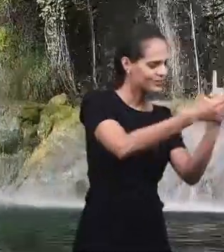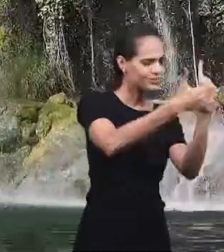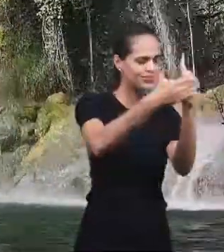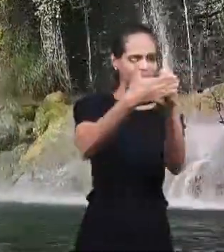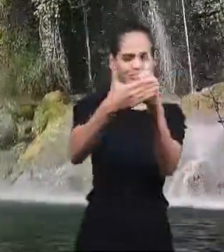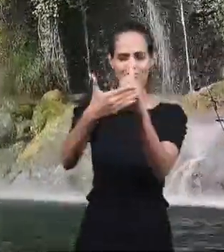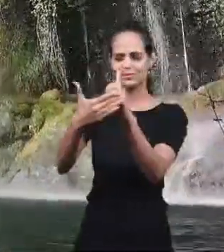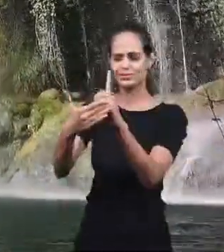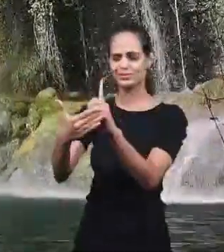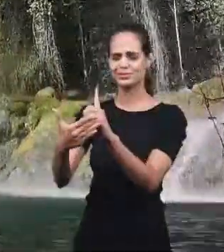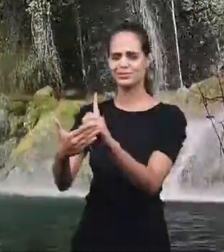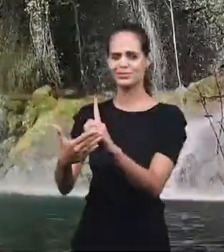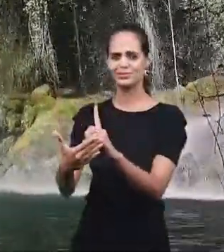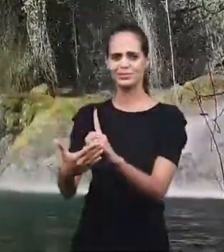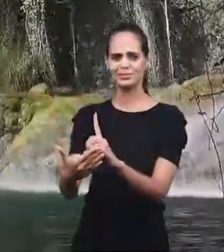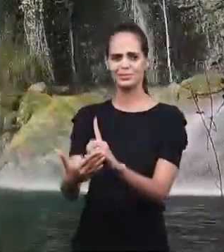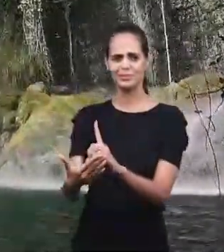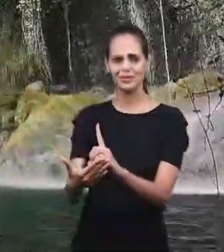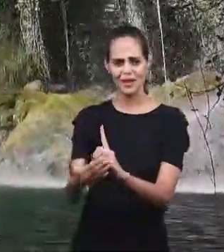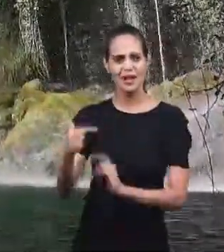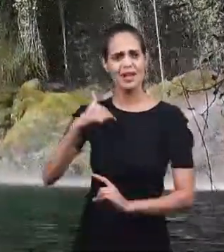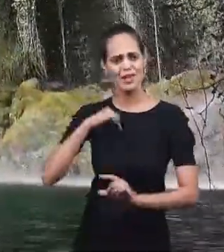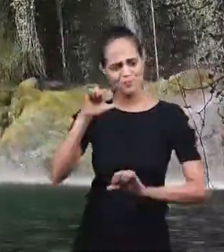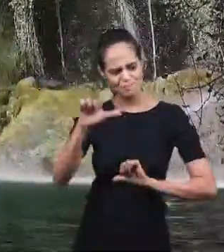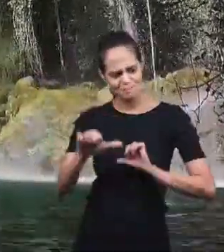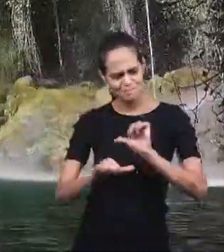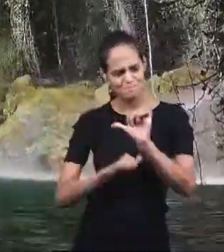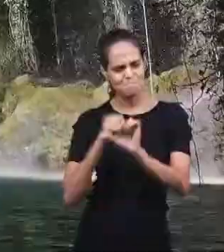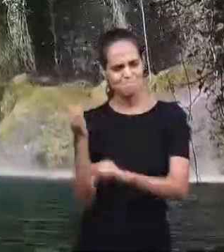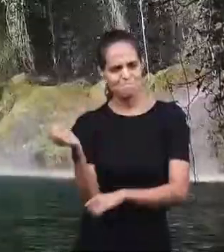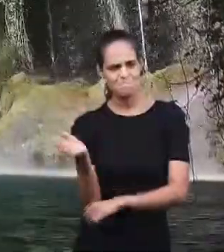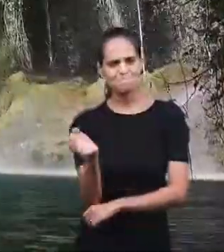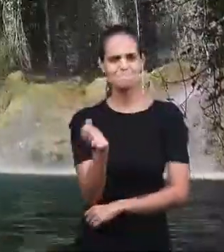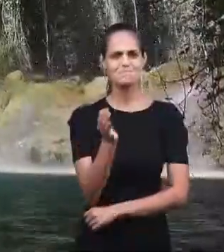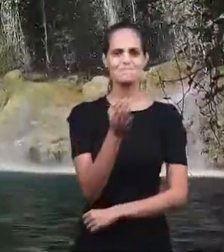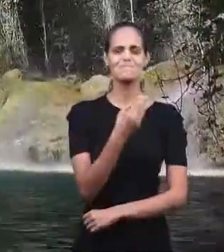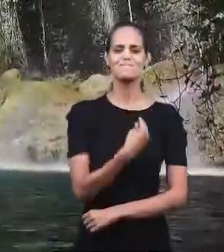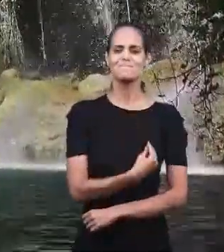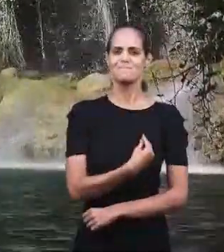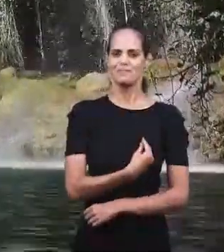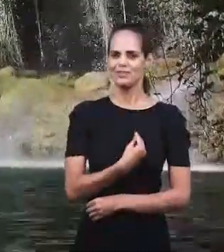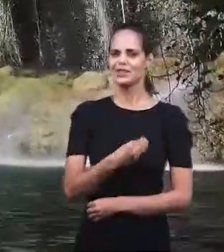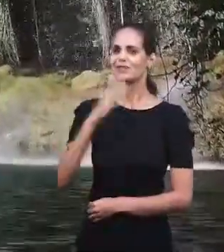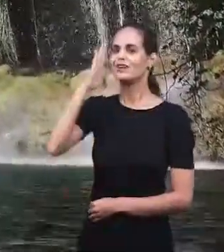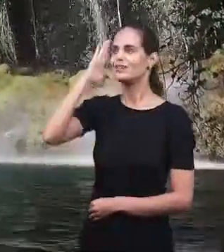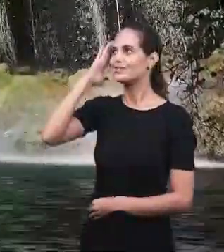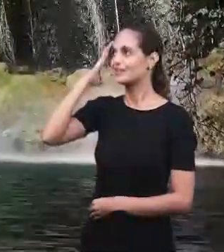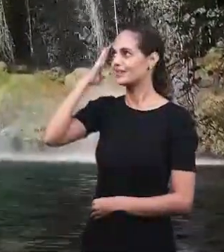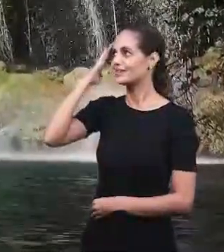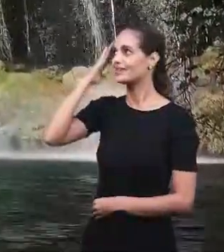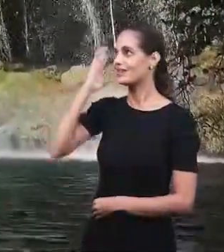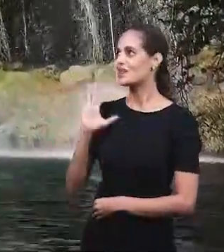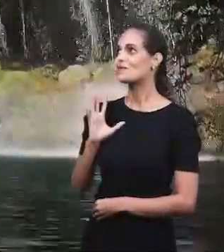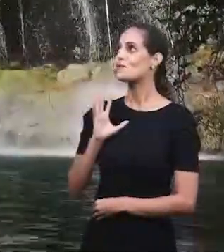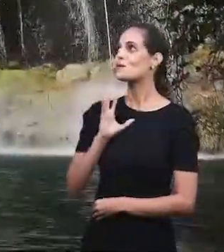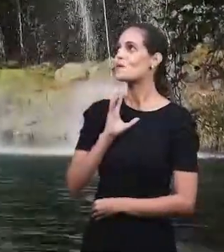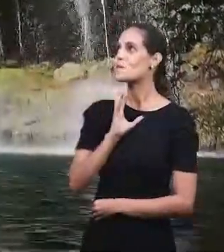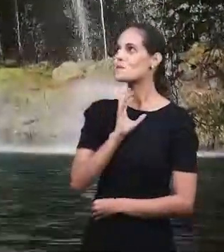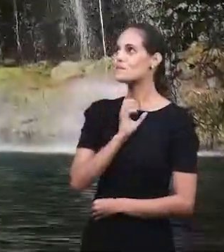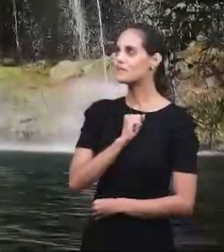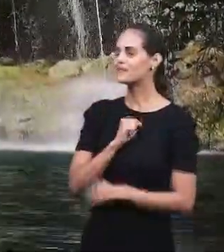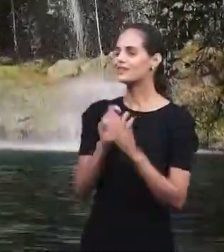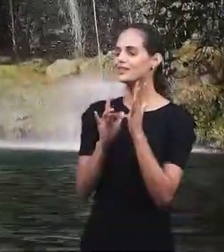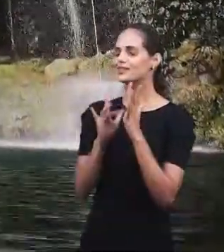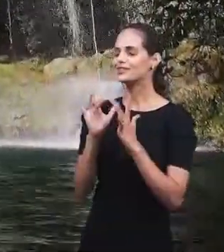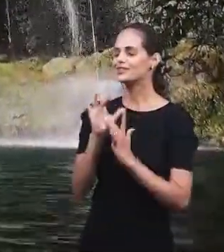Я родился снова, чтобы осознать любовь, которую Христос